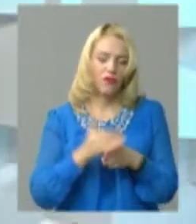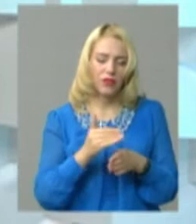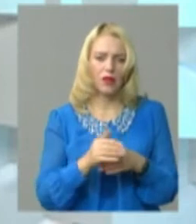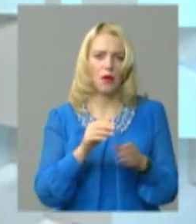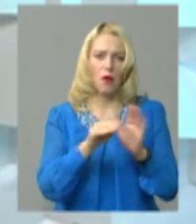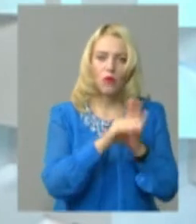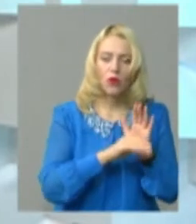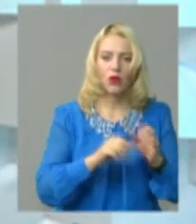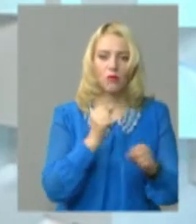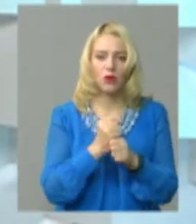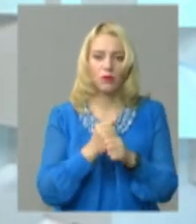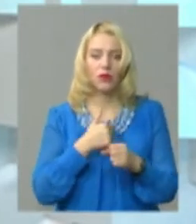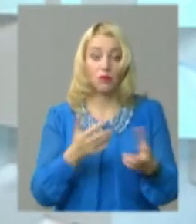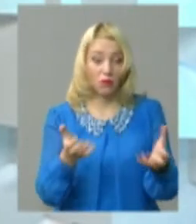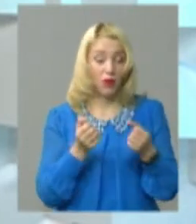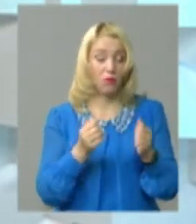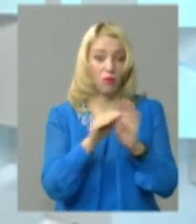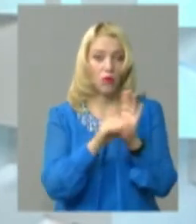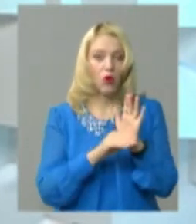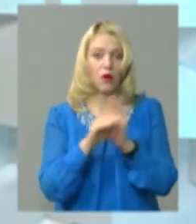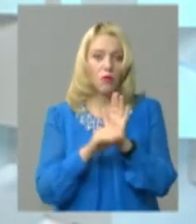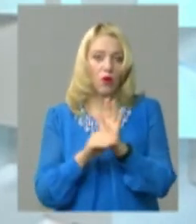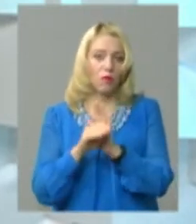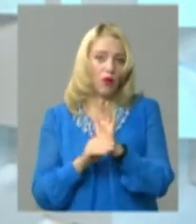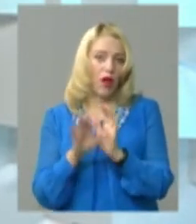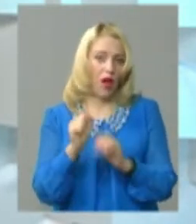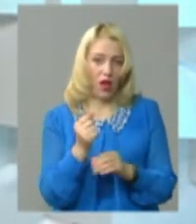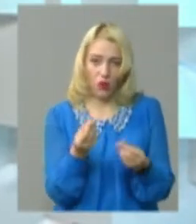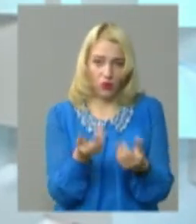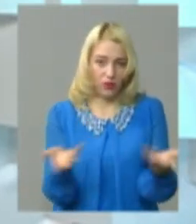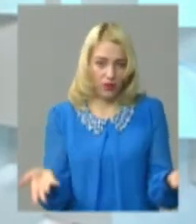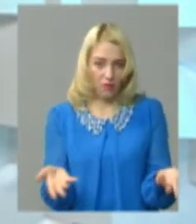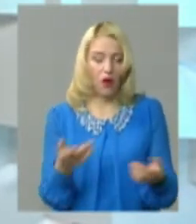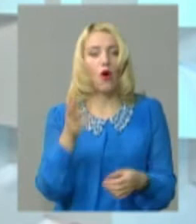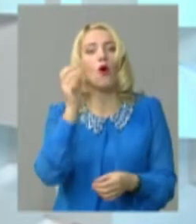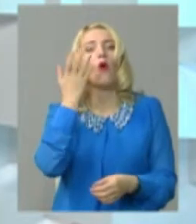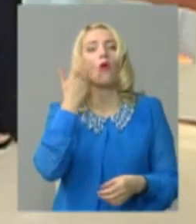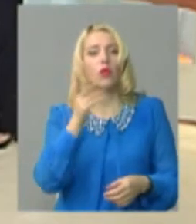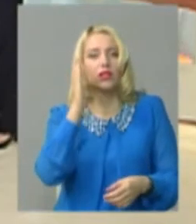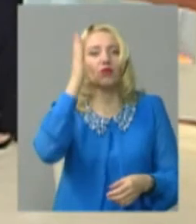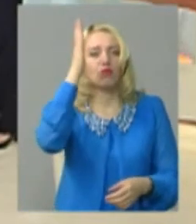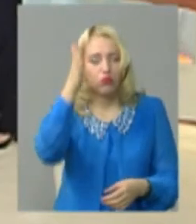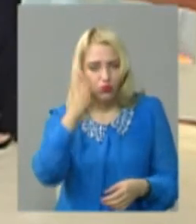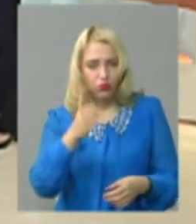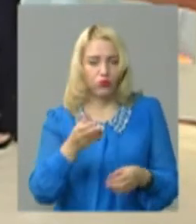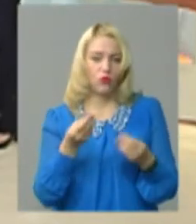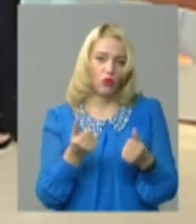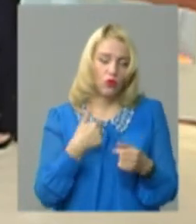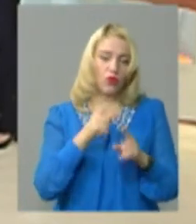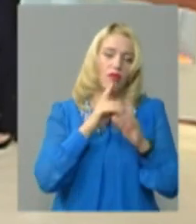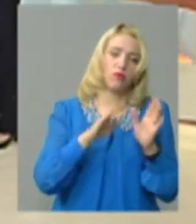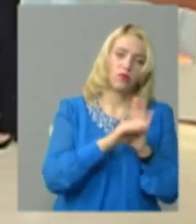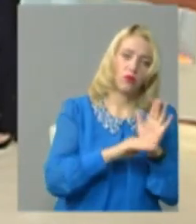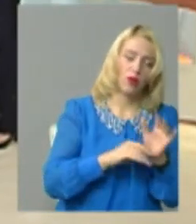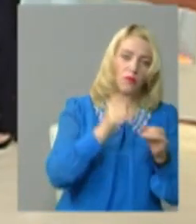закривати програми, робити. Ми приймаємо купу програм, а немає під них коштів. Але може колись, як будуть кошти, а не буде програми, ми не зможемо